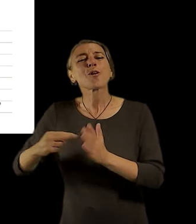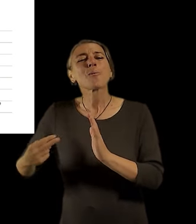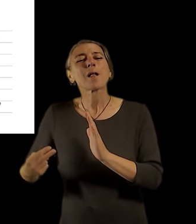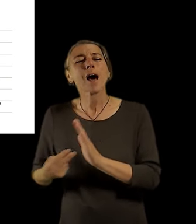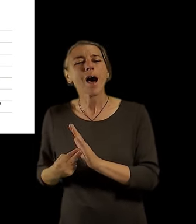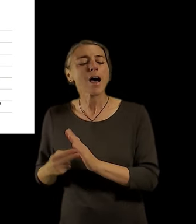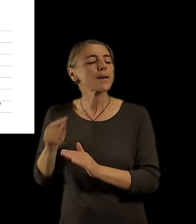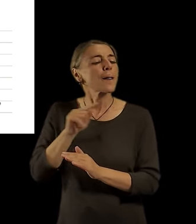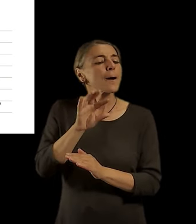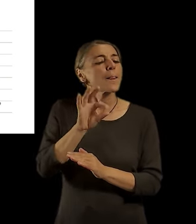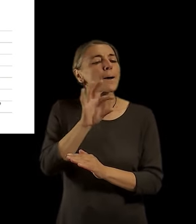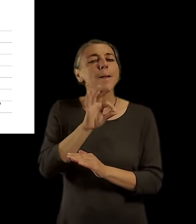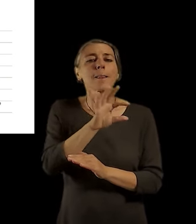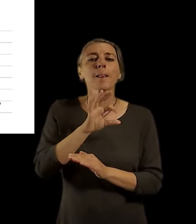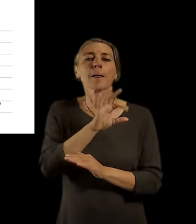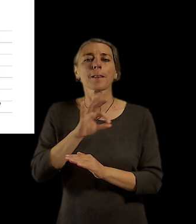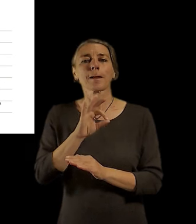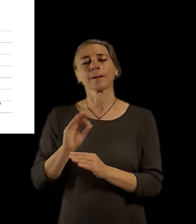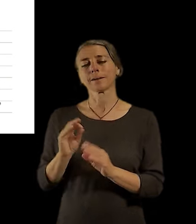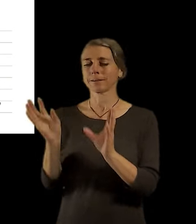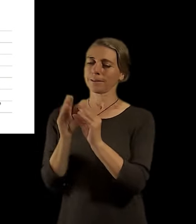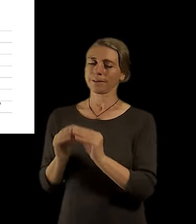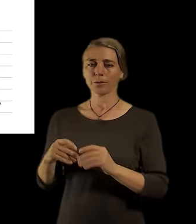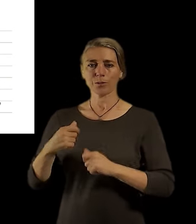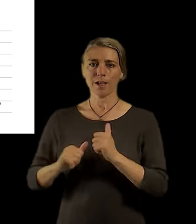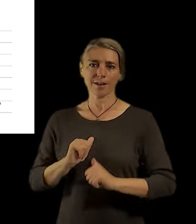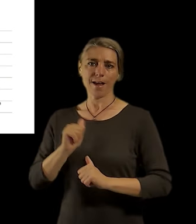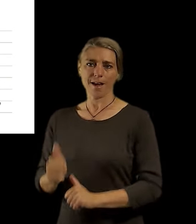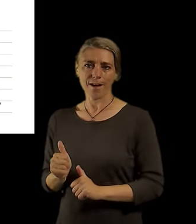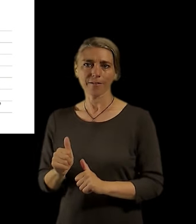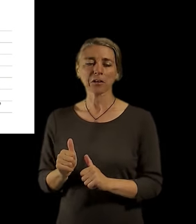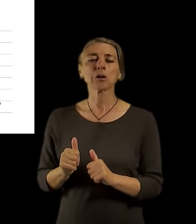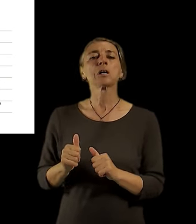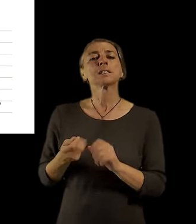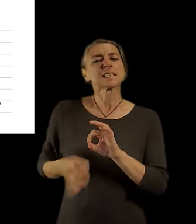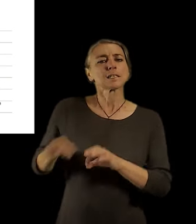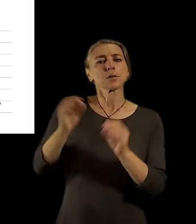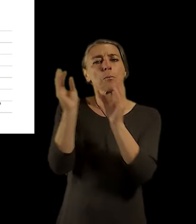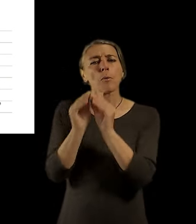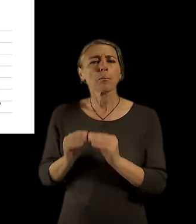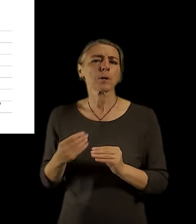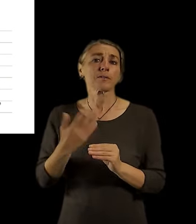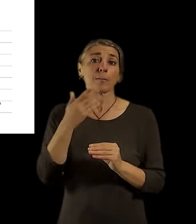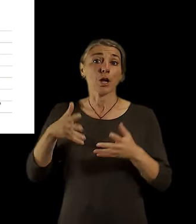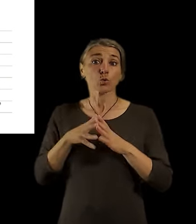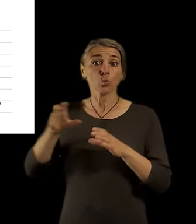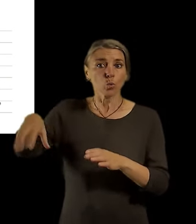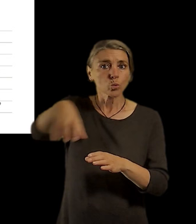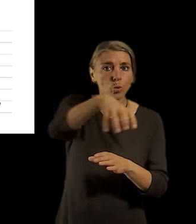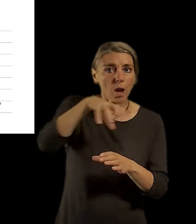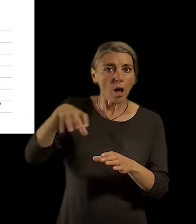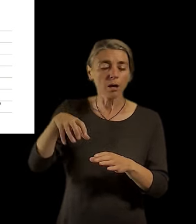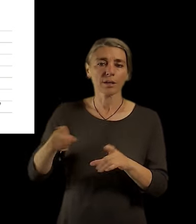konceptů toho krásného města, a popisuje strukturu, charakter v